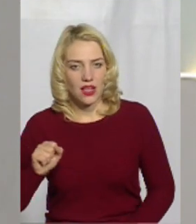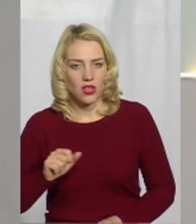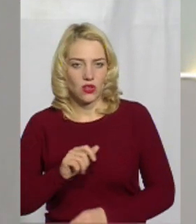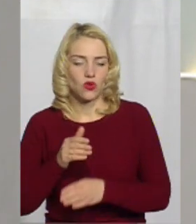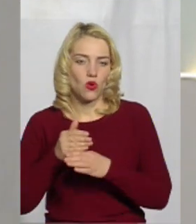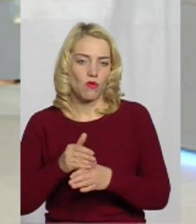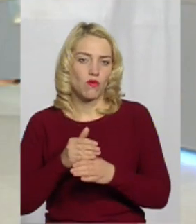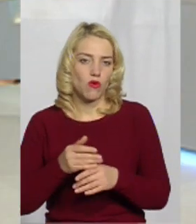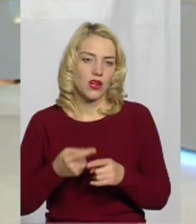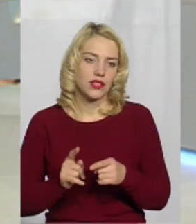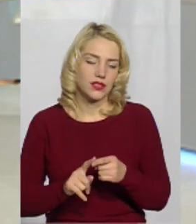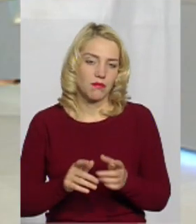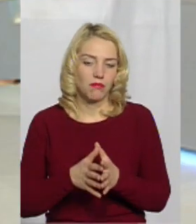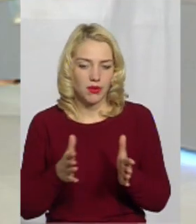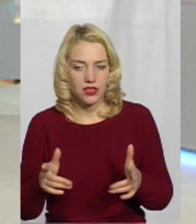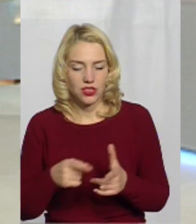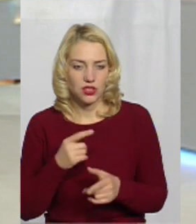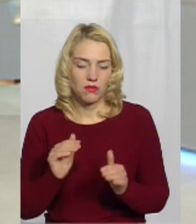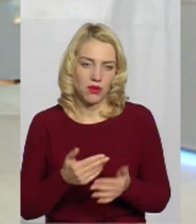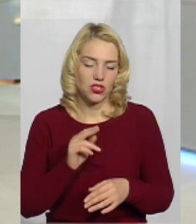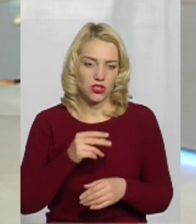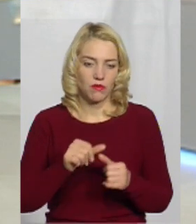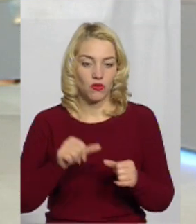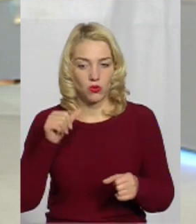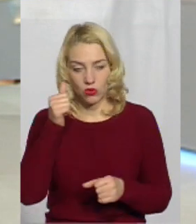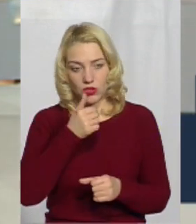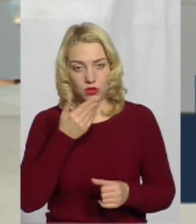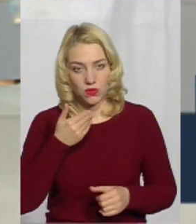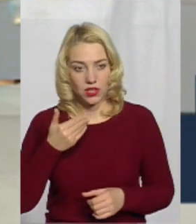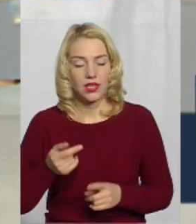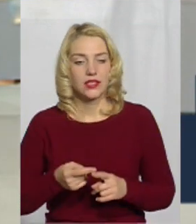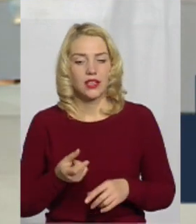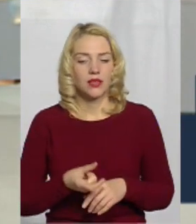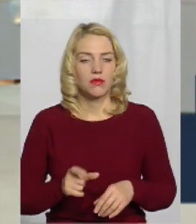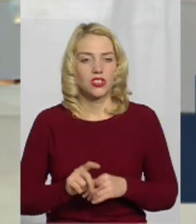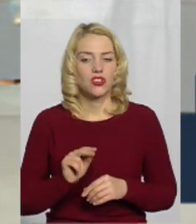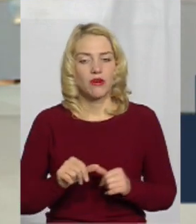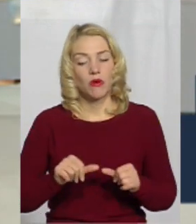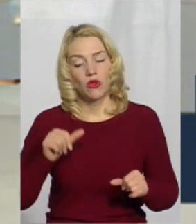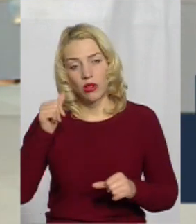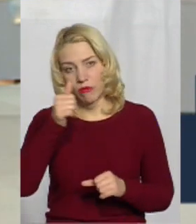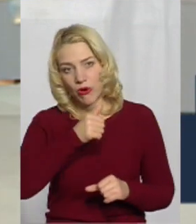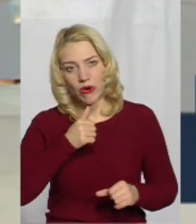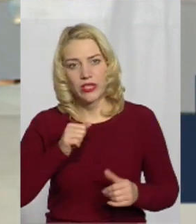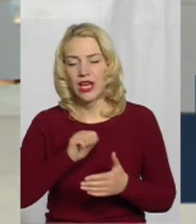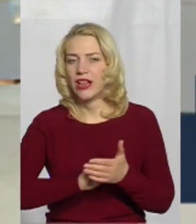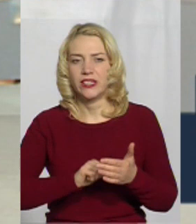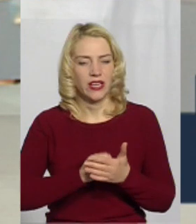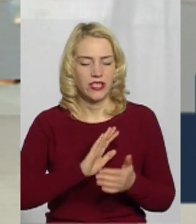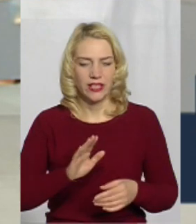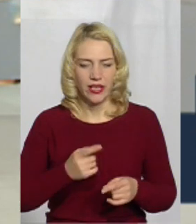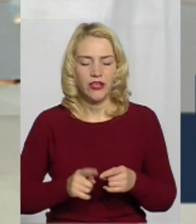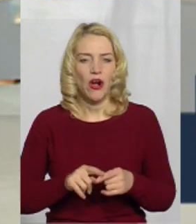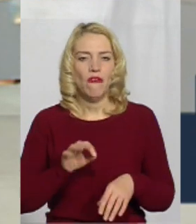70, це більше чи менше, ніж минулоріч? Ну, це більше, ніж в минулому році, але не через те, що хворих